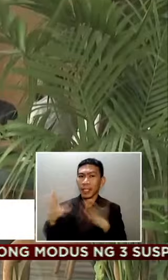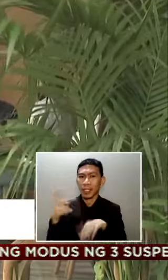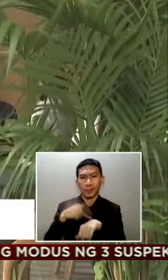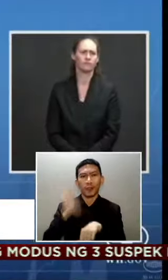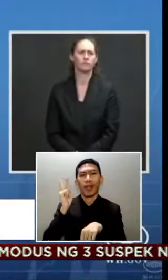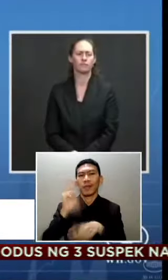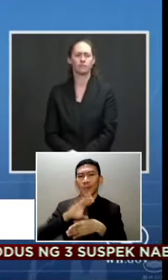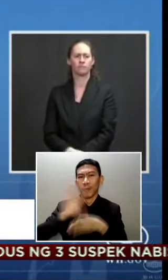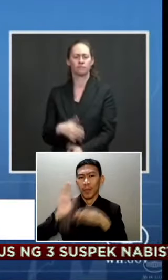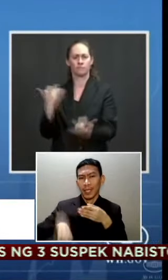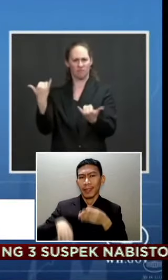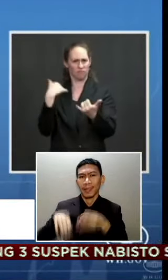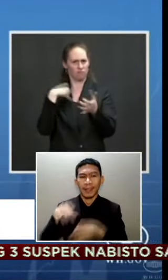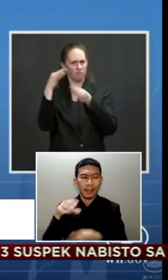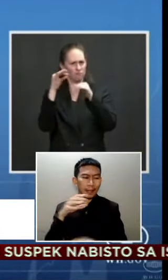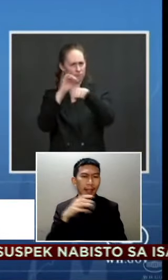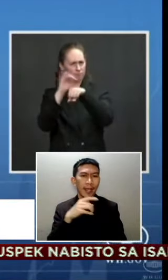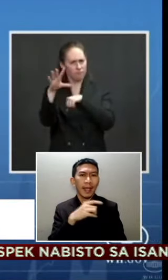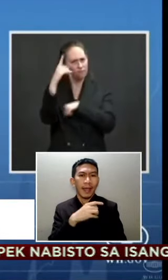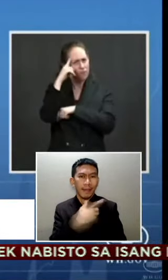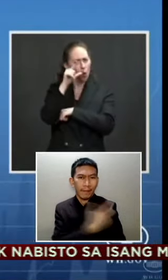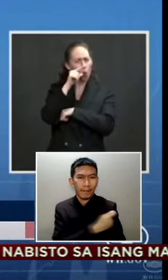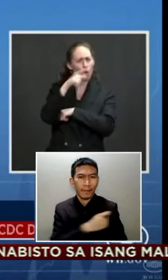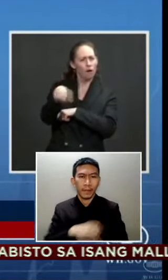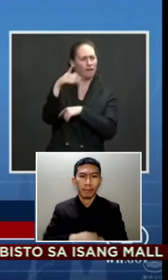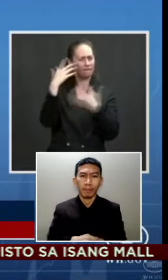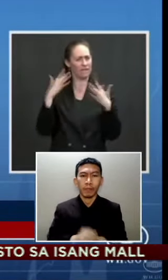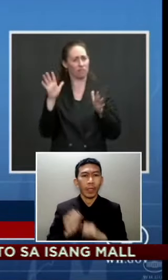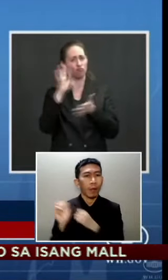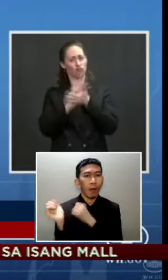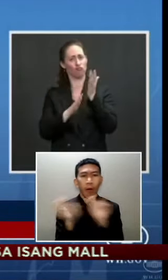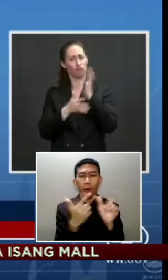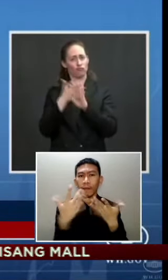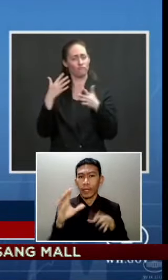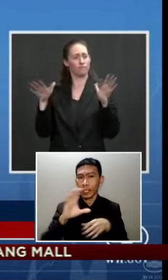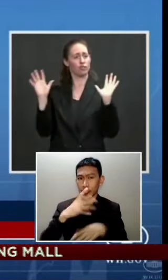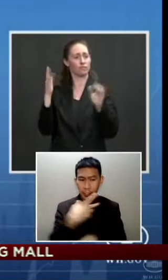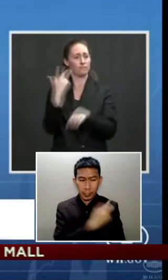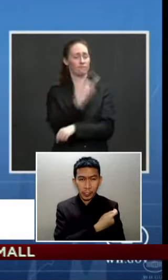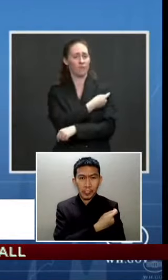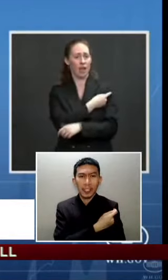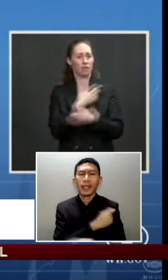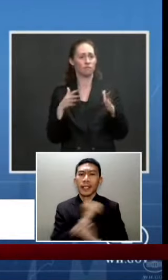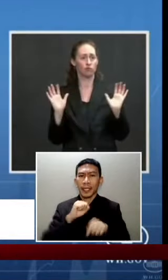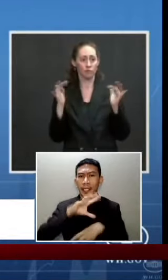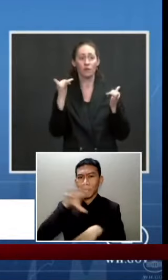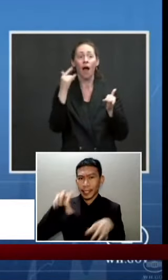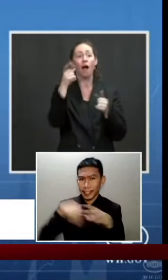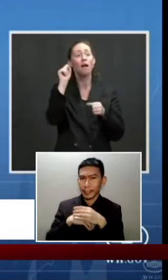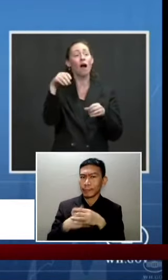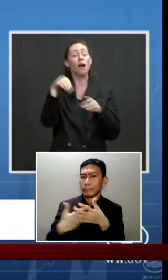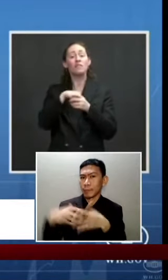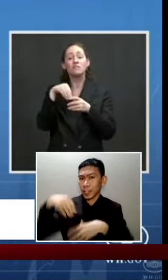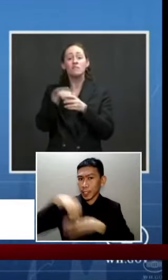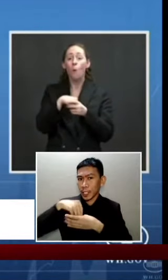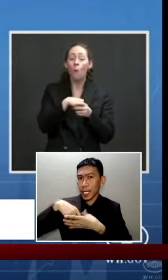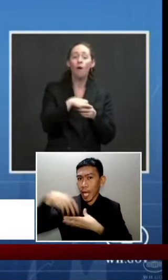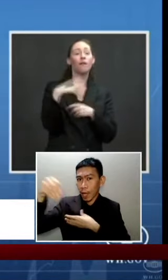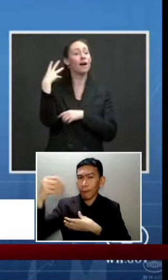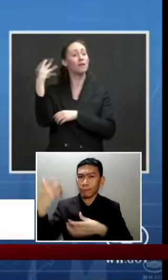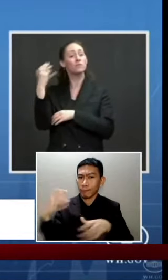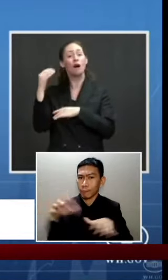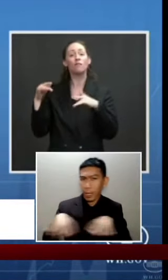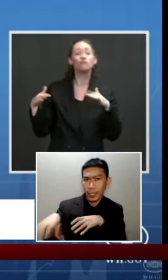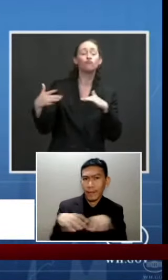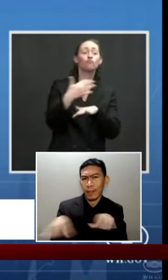bakuna Anyone who is fully vaccinated can participate in indoor and outdoor activities, large or